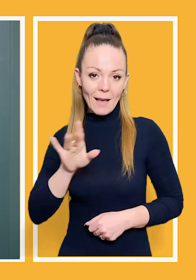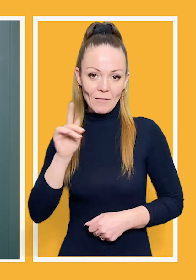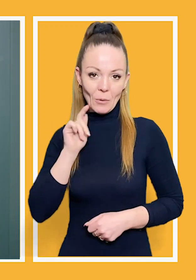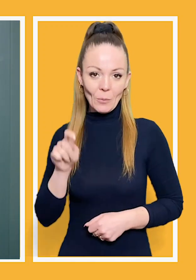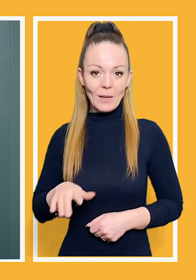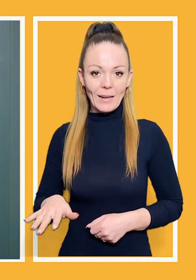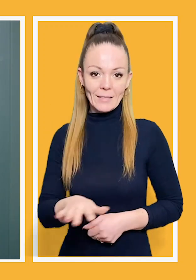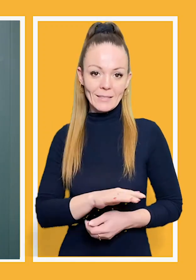повідомлень і слава Україні!